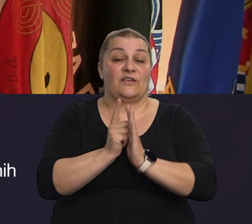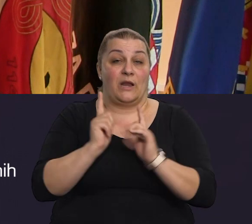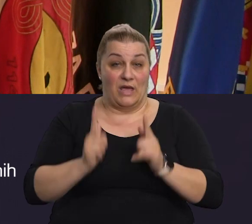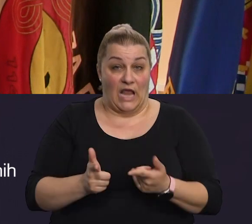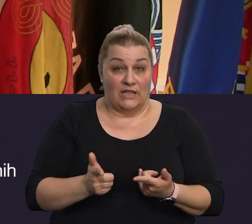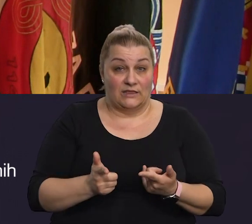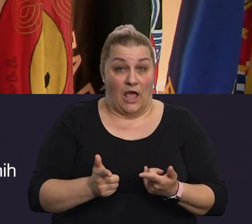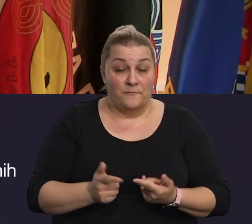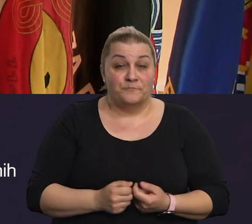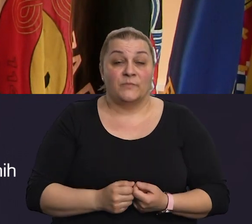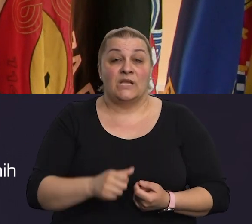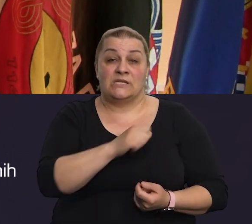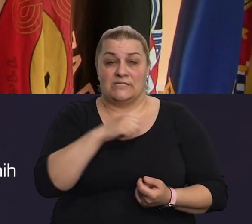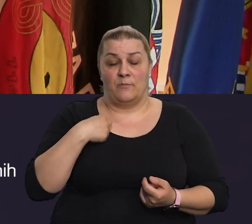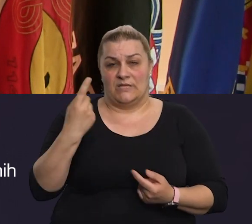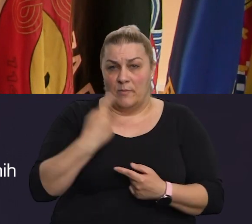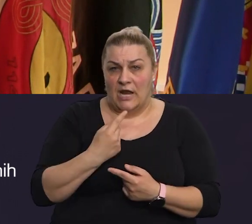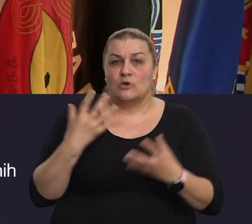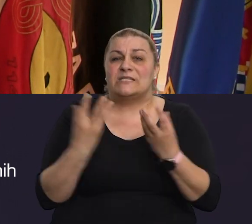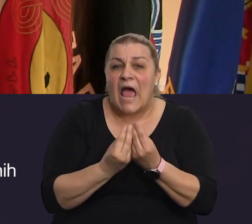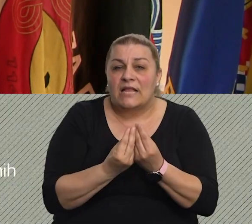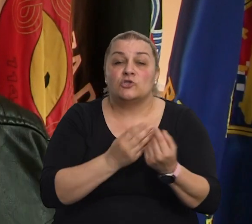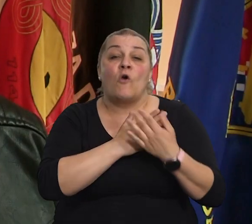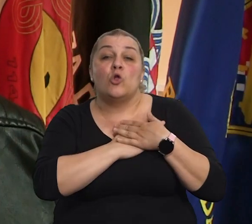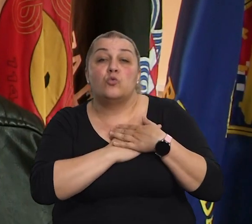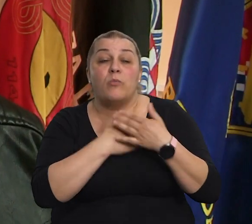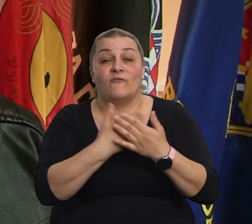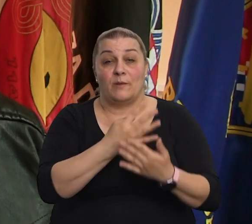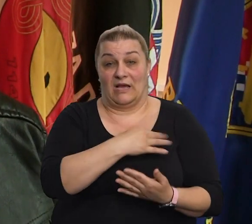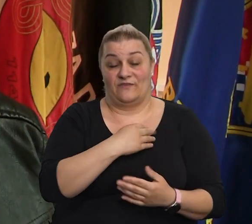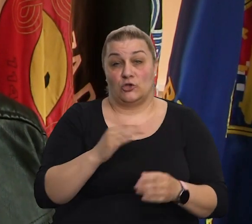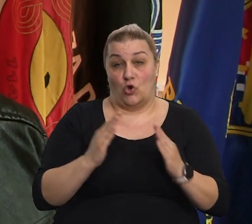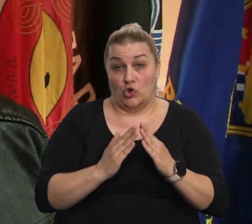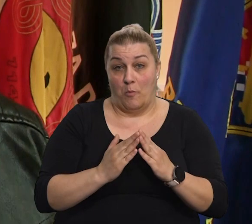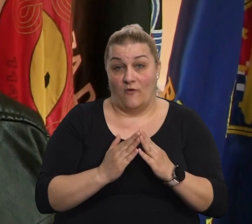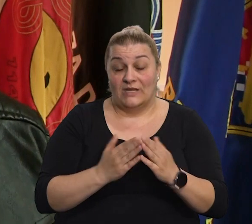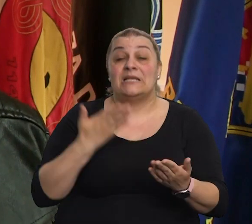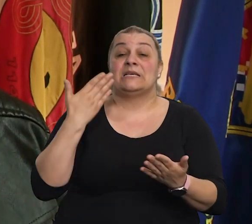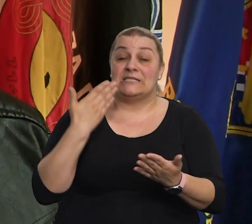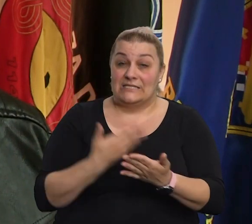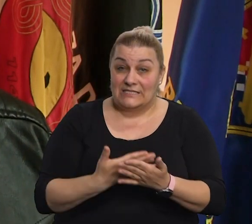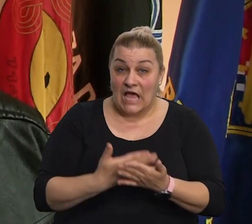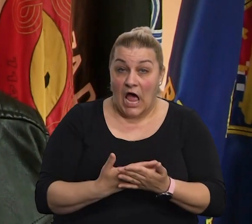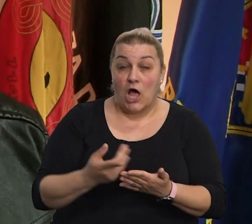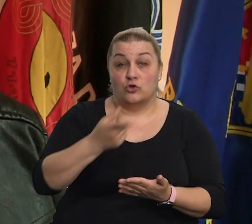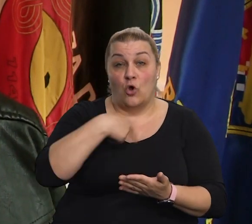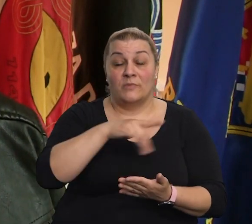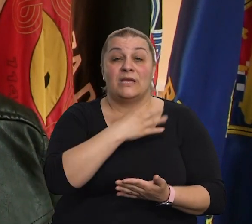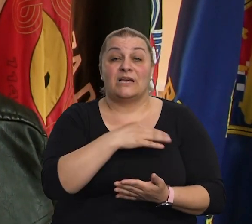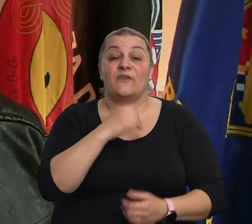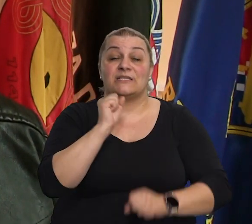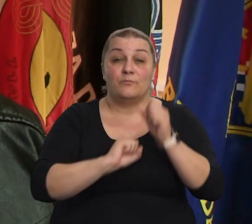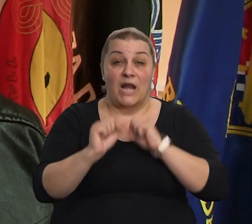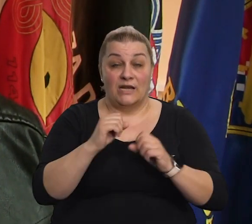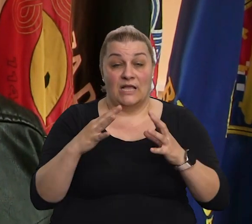Samo prijegor, zajedništvo i ljubav prema hrvatskoj domovini. Upravo zato mi, hrvatski brantajlji